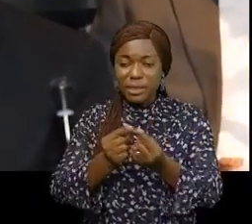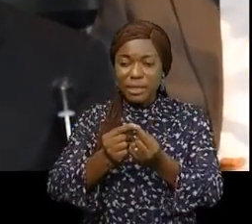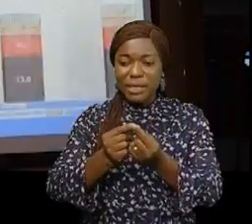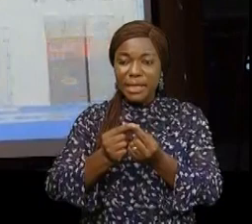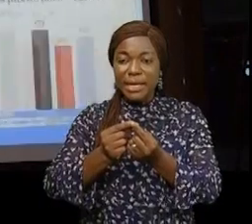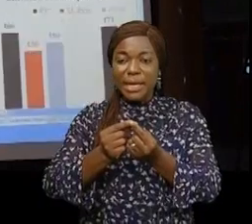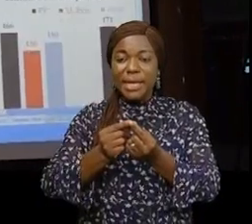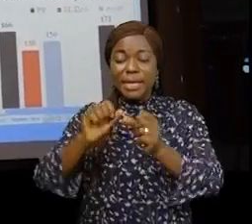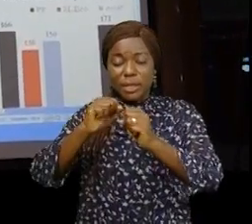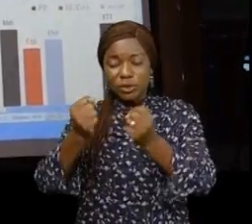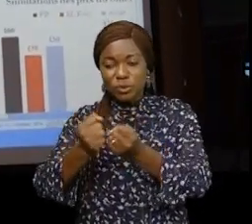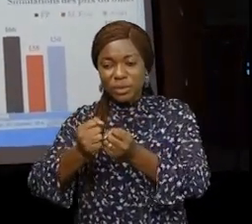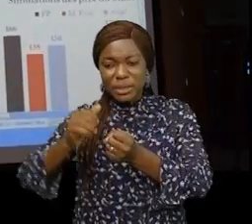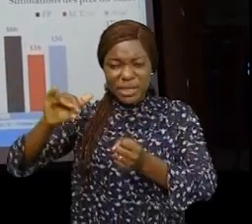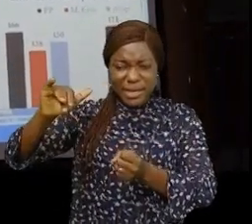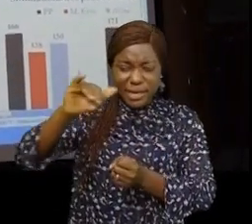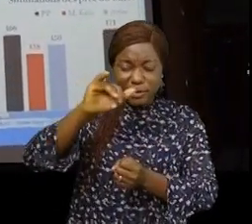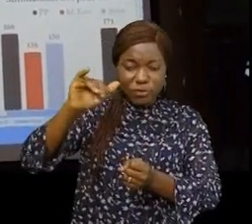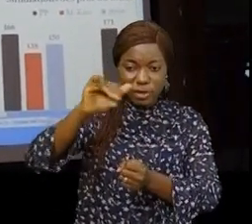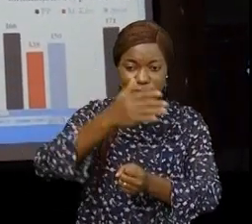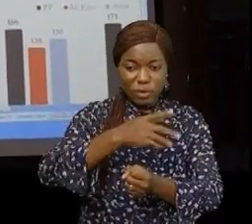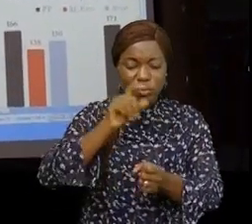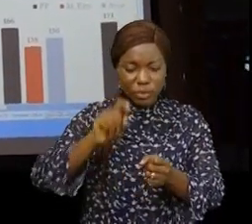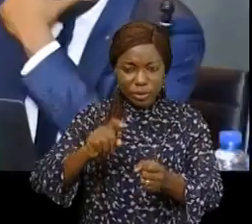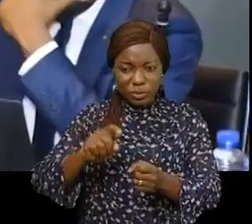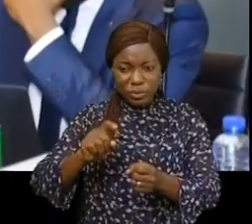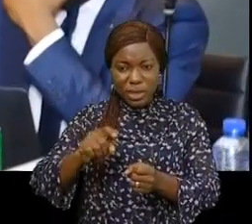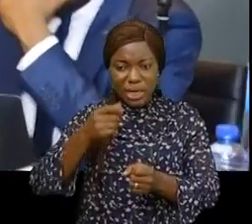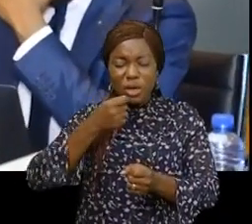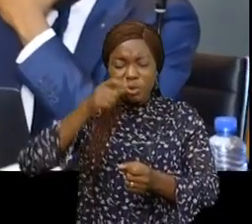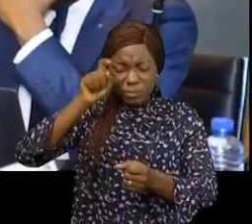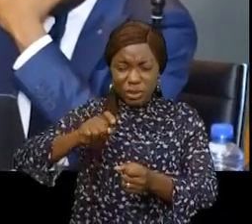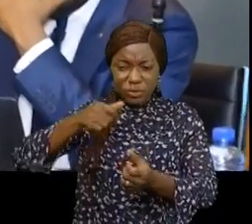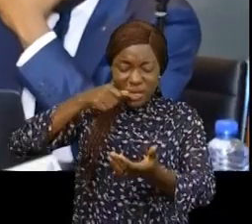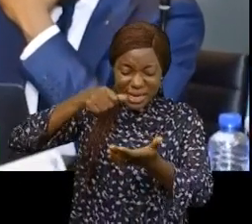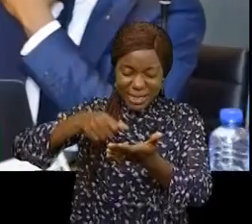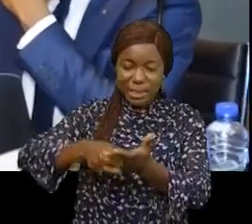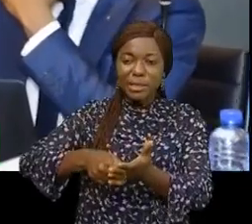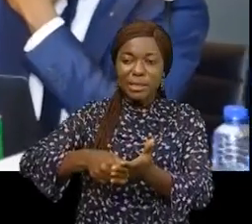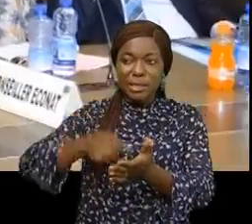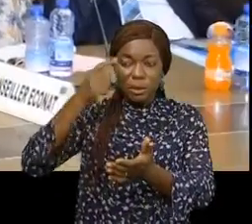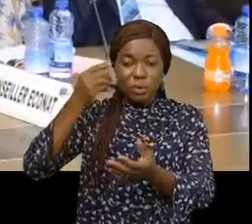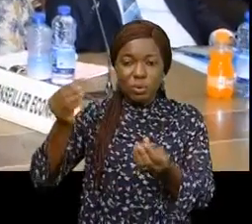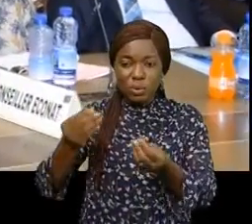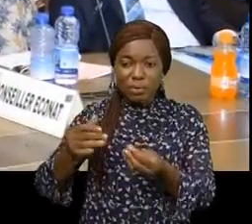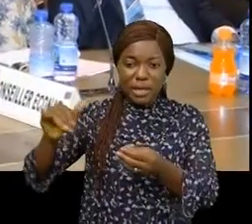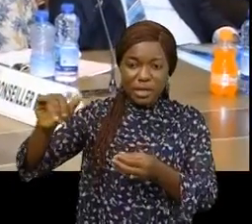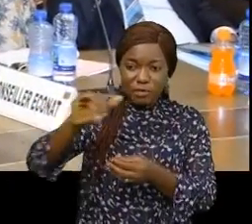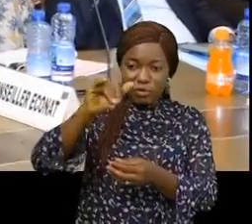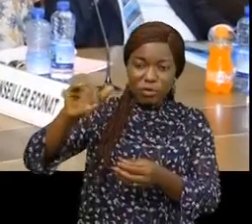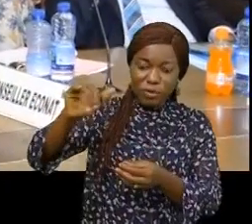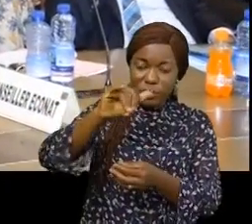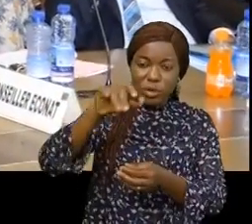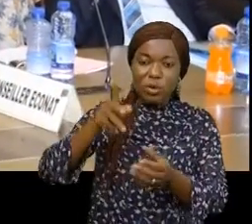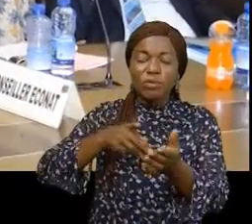'accord pour fixer dans le tout prochain jour un arrêté fixant les nouveaux tarifs du billet d'avion des vols domestiques, ce, après